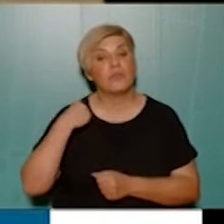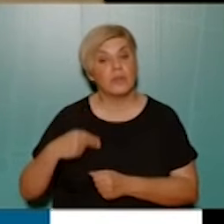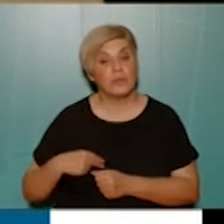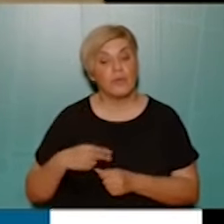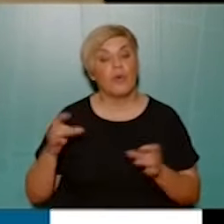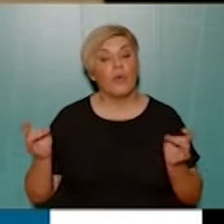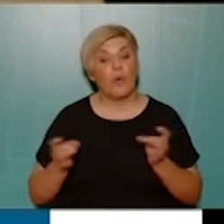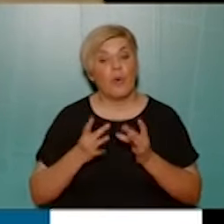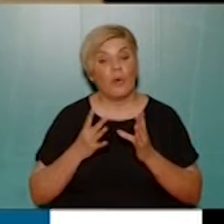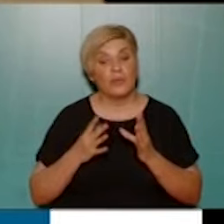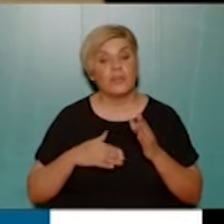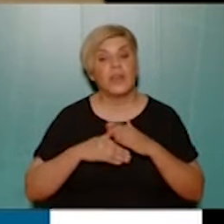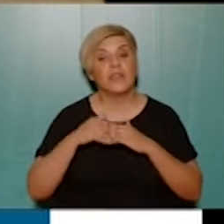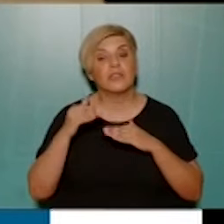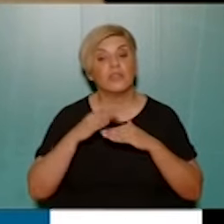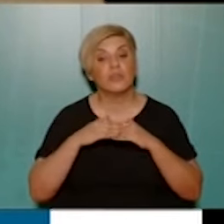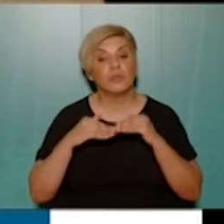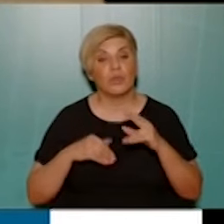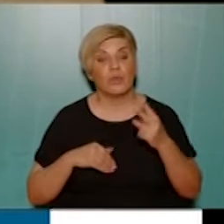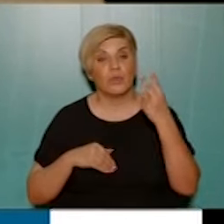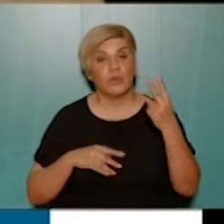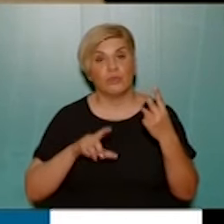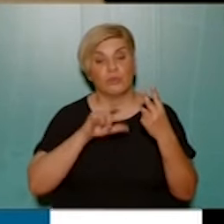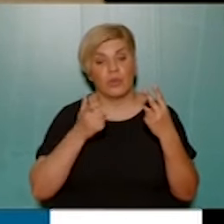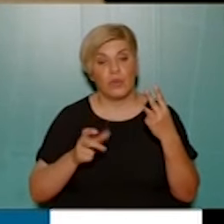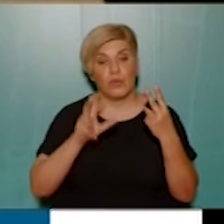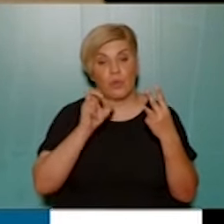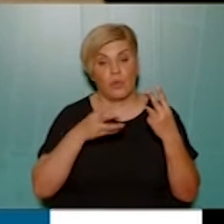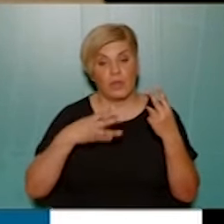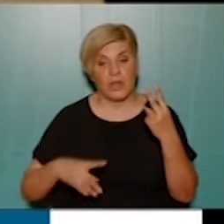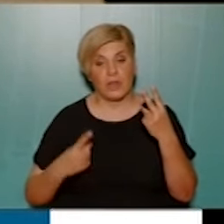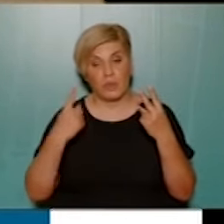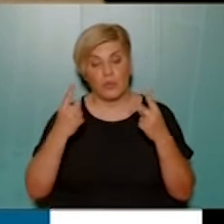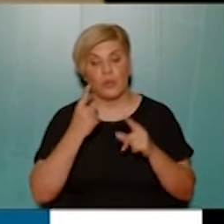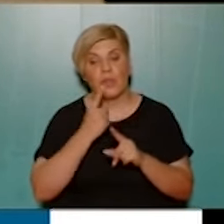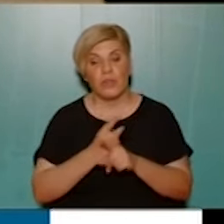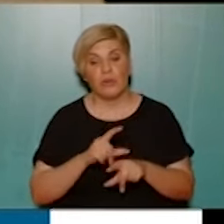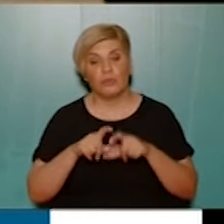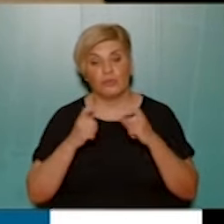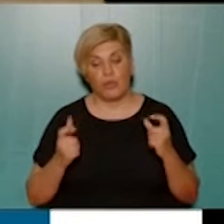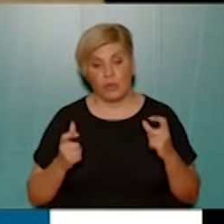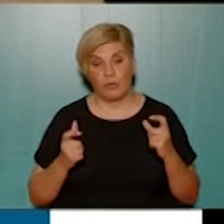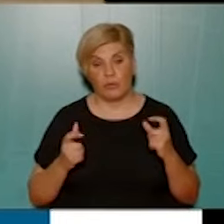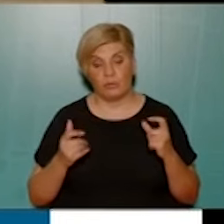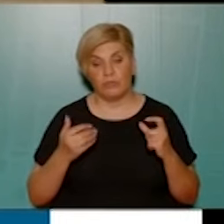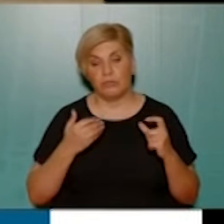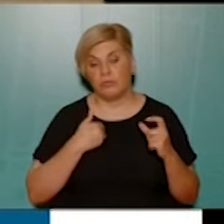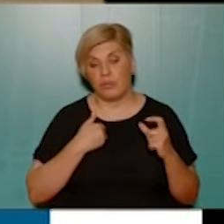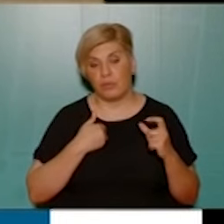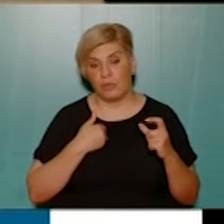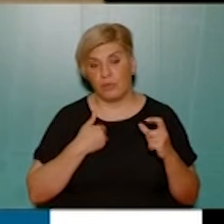τουλάχιστον θα χτιστούν δύο σχολεία το 89 και το πρώτο ειδικό δημοτικό σχολείο. Εγώ, βέβαια, δεν